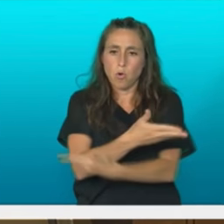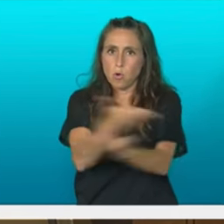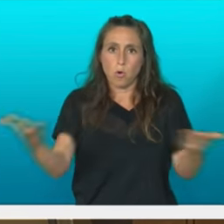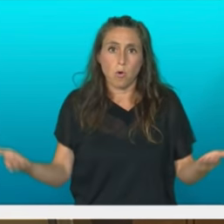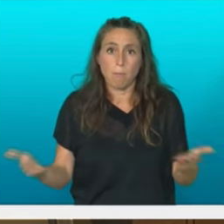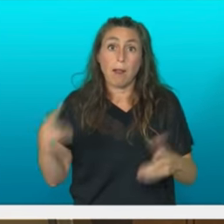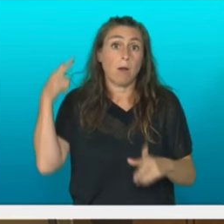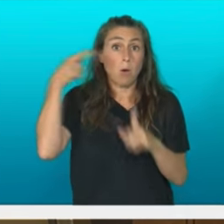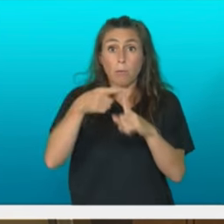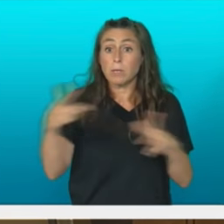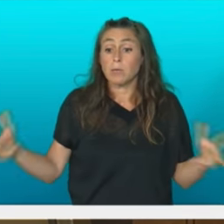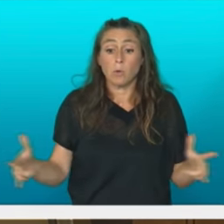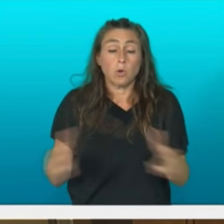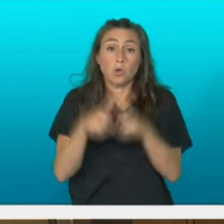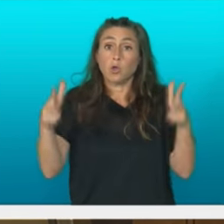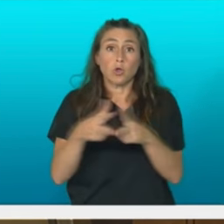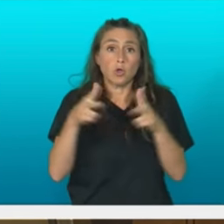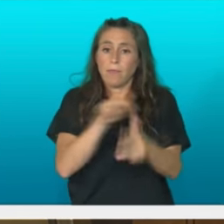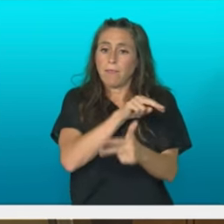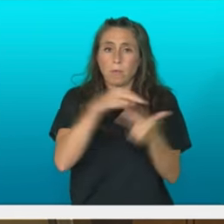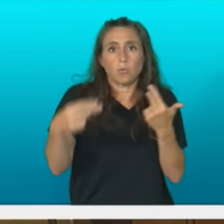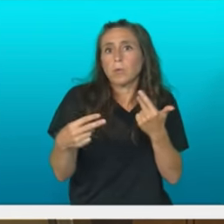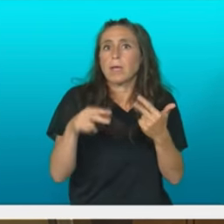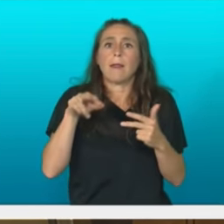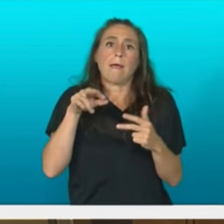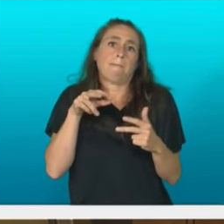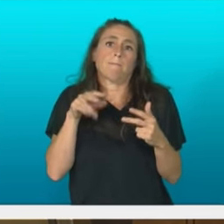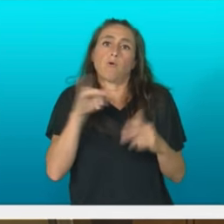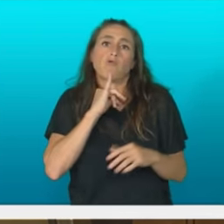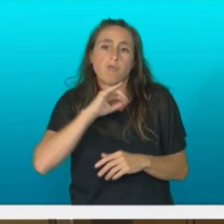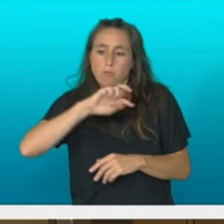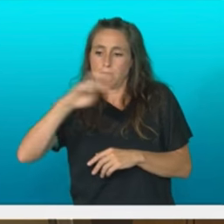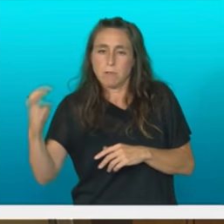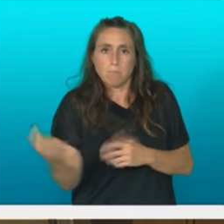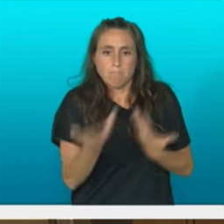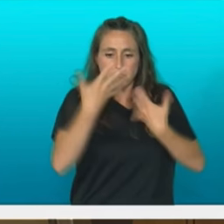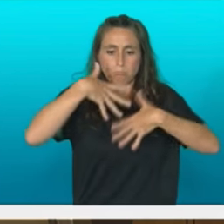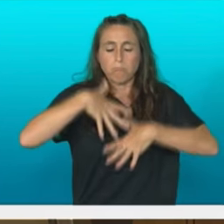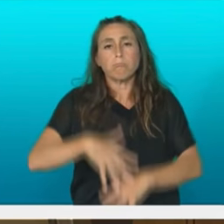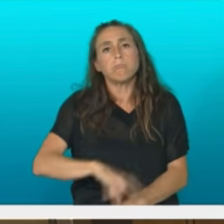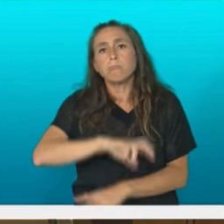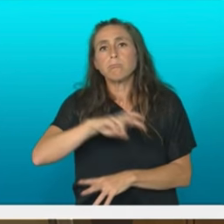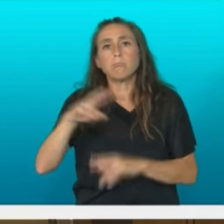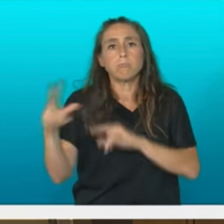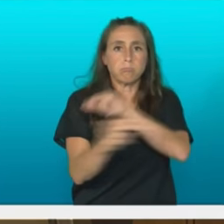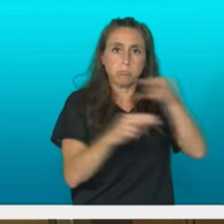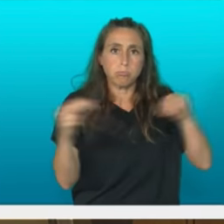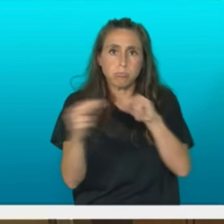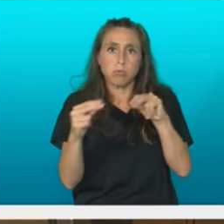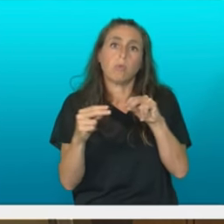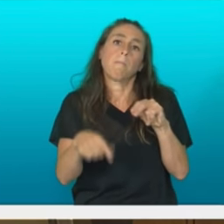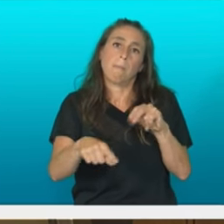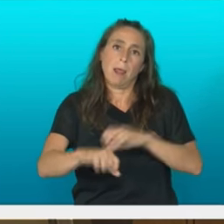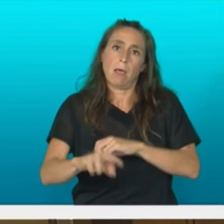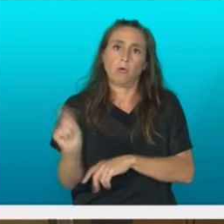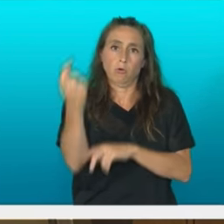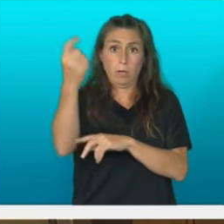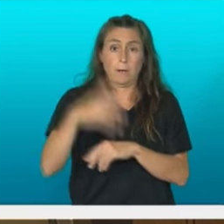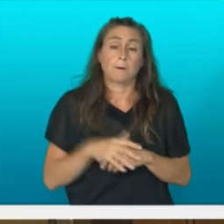eleanitzan lortzeko aukera aktibatuko duen izkuntz politika baten aldeko itun nazionala